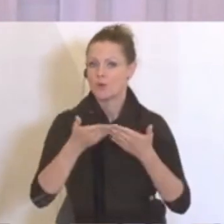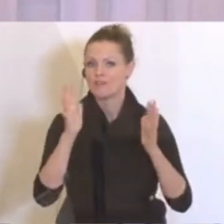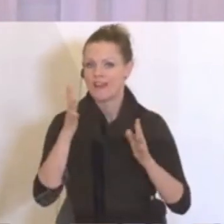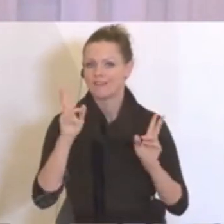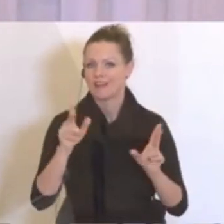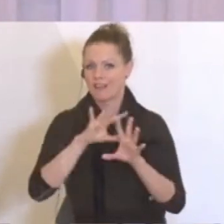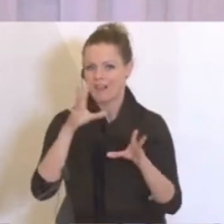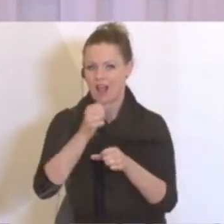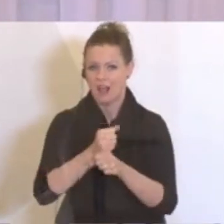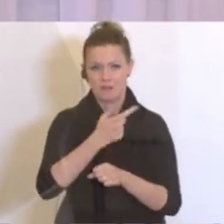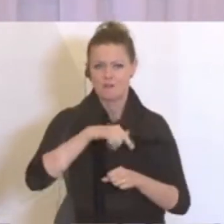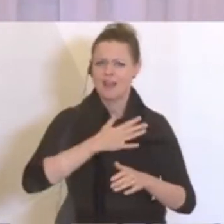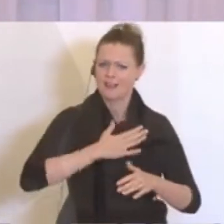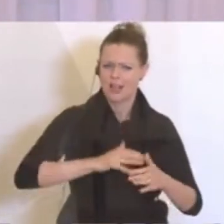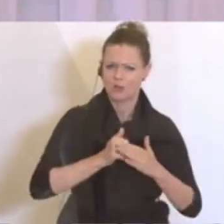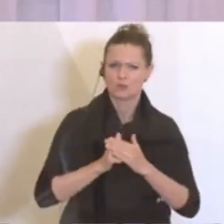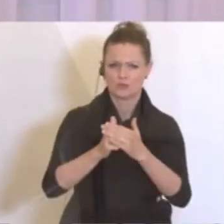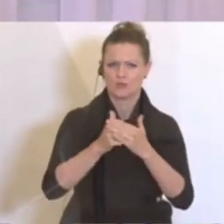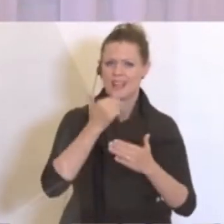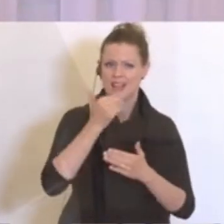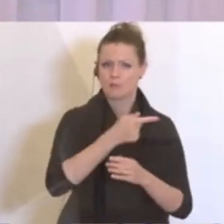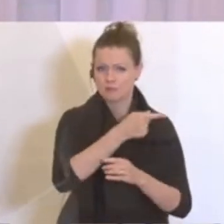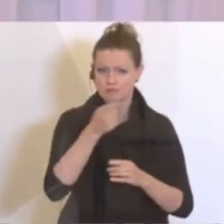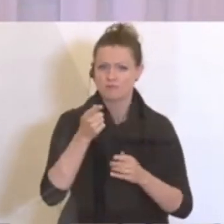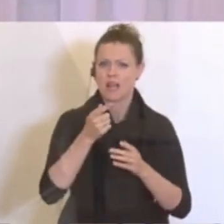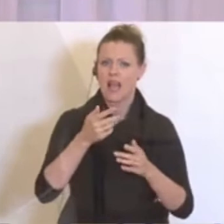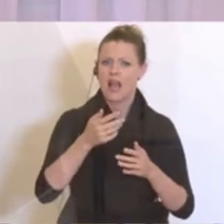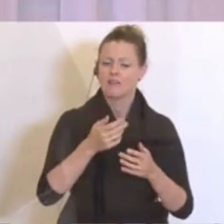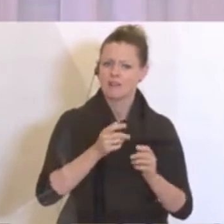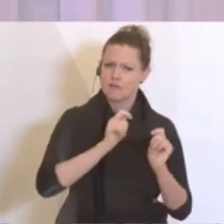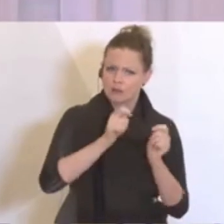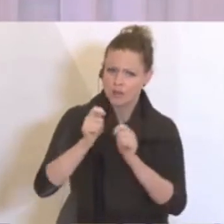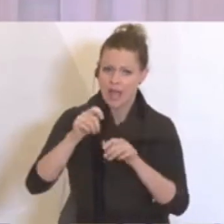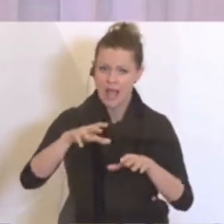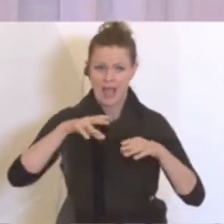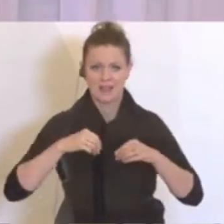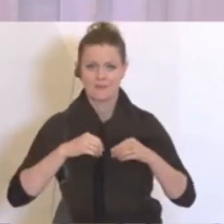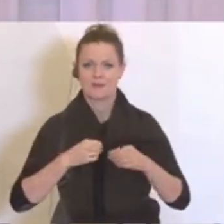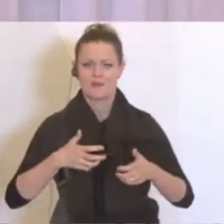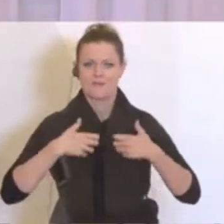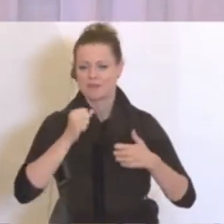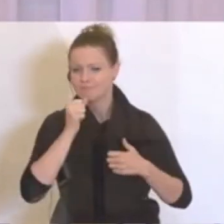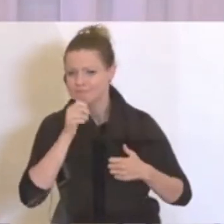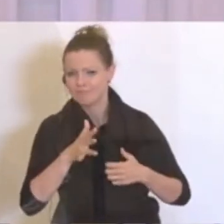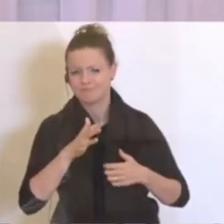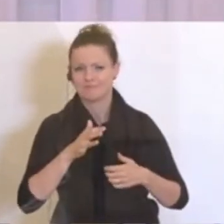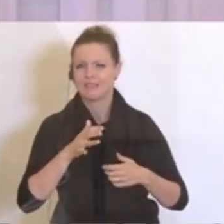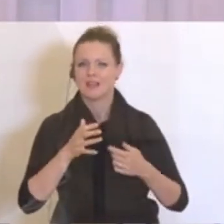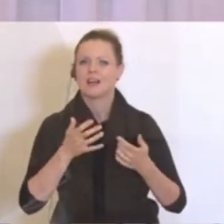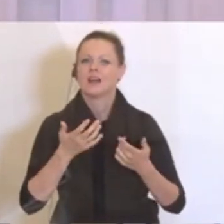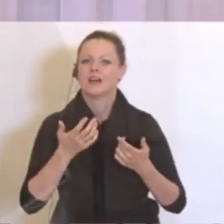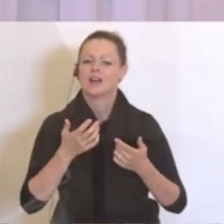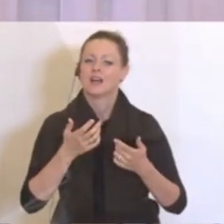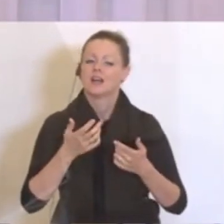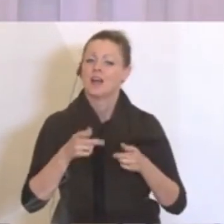Beitrag und sind dankbar, dass viele unserer Anregungen angenommen wurden und freuen uns halt auf die kommenden Tage, wenn wir für die anderen besonders betroffenen